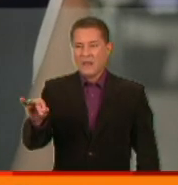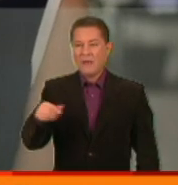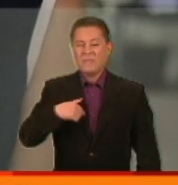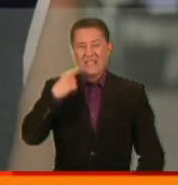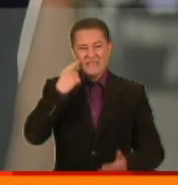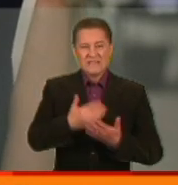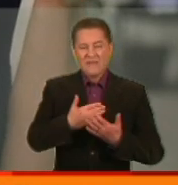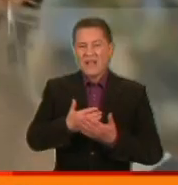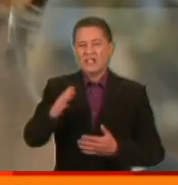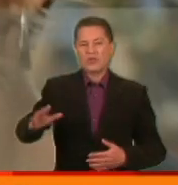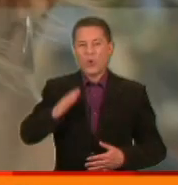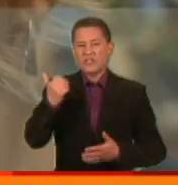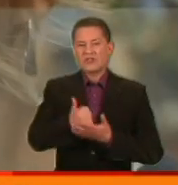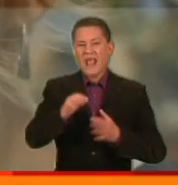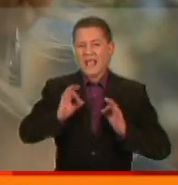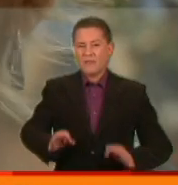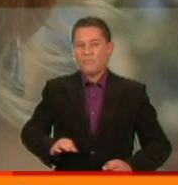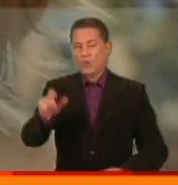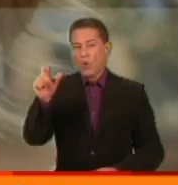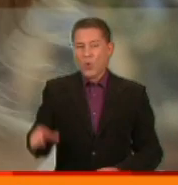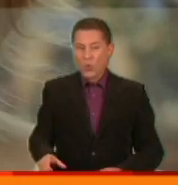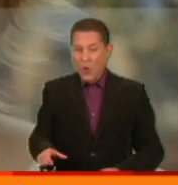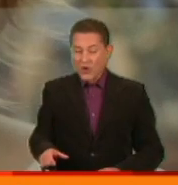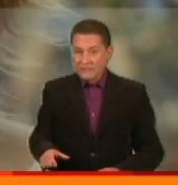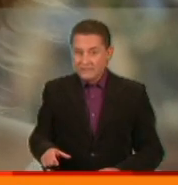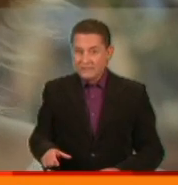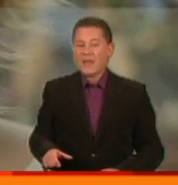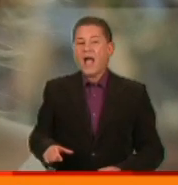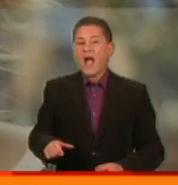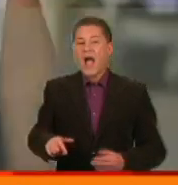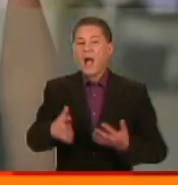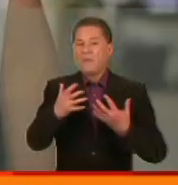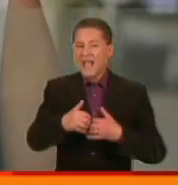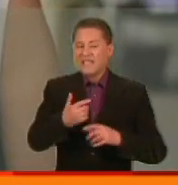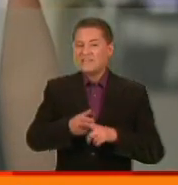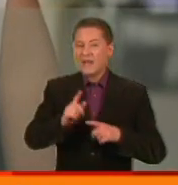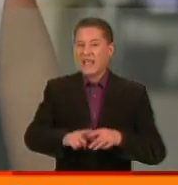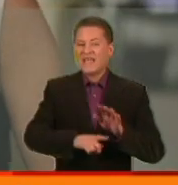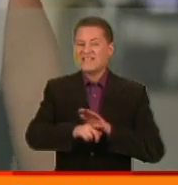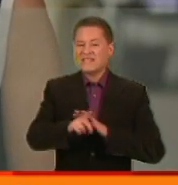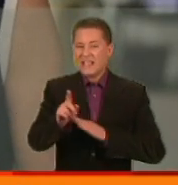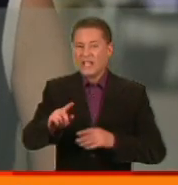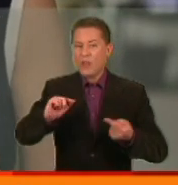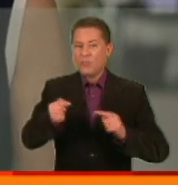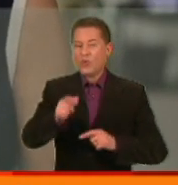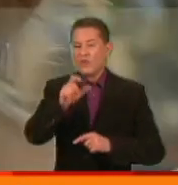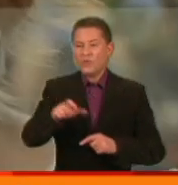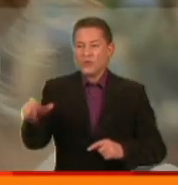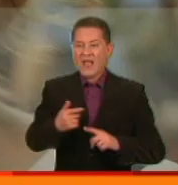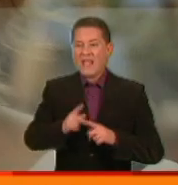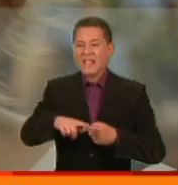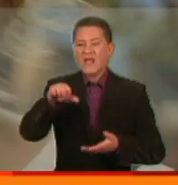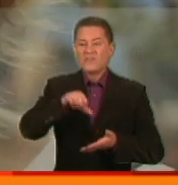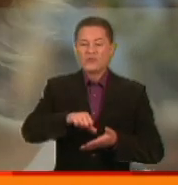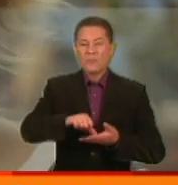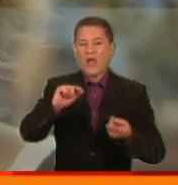здавалося б, колишній генпрокурор, але механізми, які задіяні проти людей, які виступають проти забудови сінного ринку, такі, наче